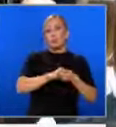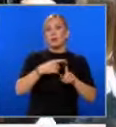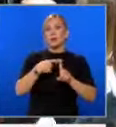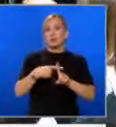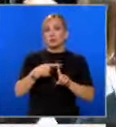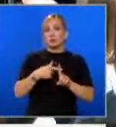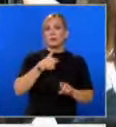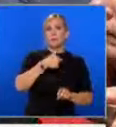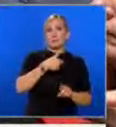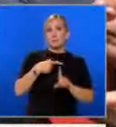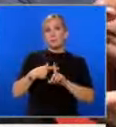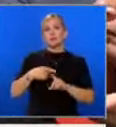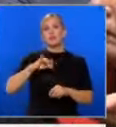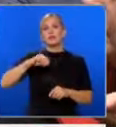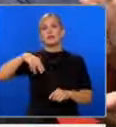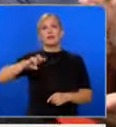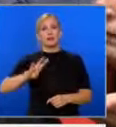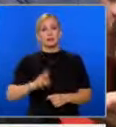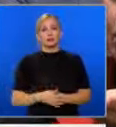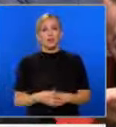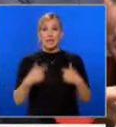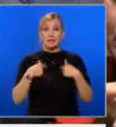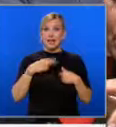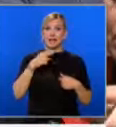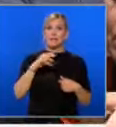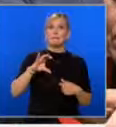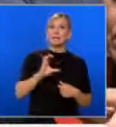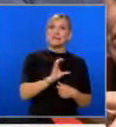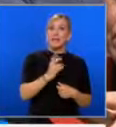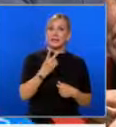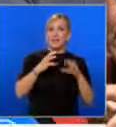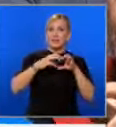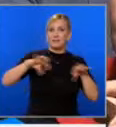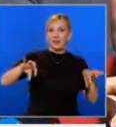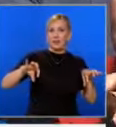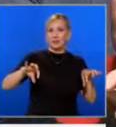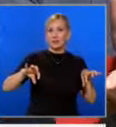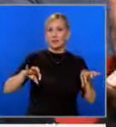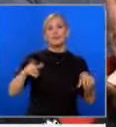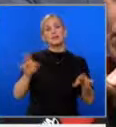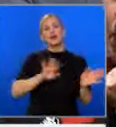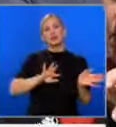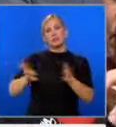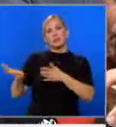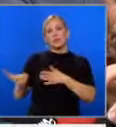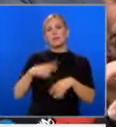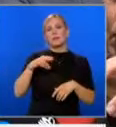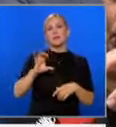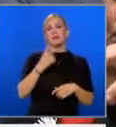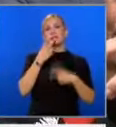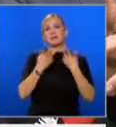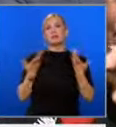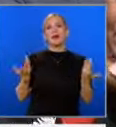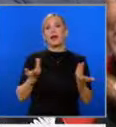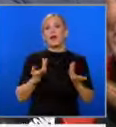БСП и ТН. В момента ДПС е на две и двете ДПС-та ли? Айде да ги оставиме ДПС, да видиме как се регистрират.